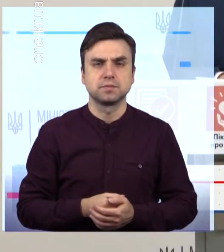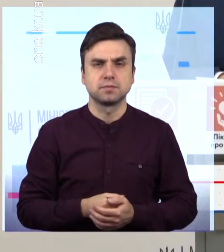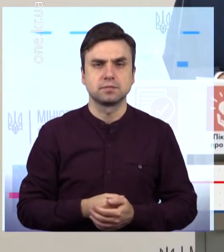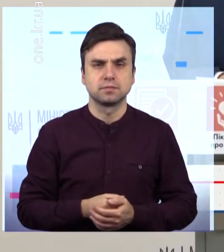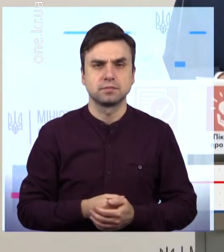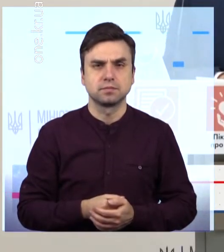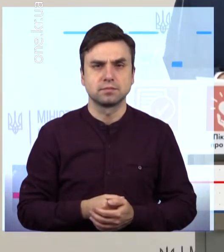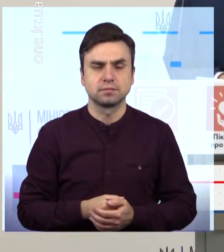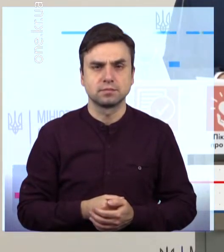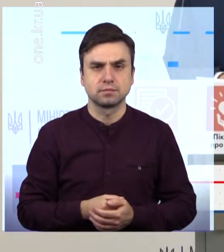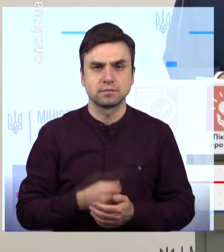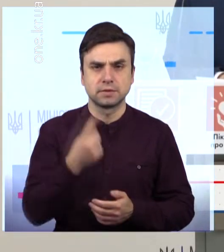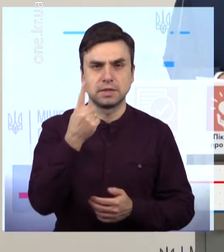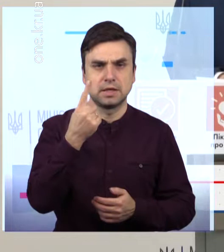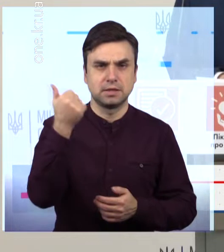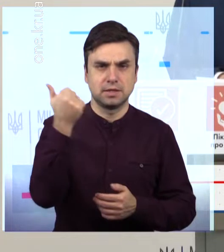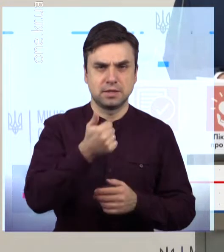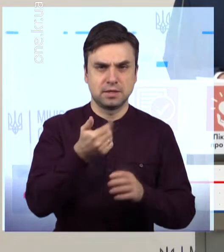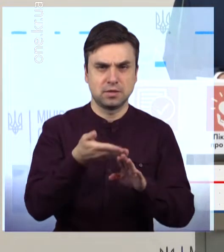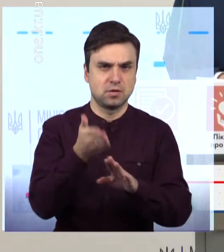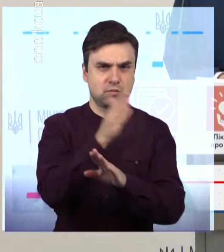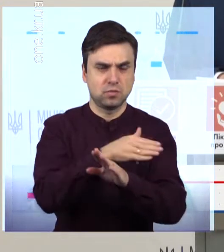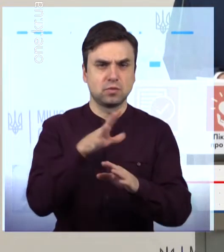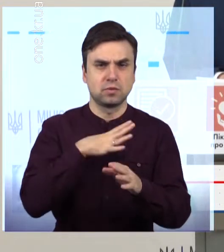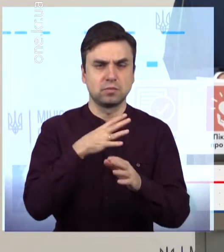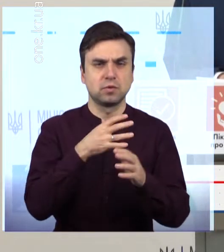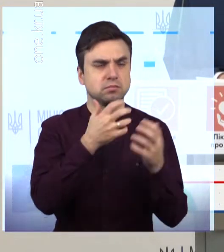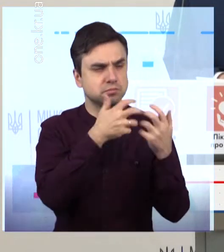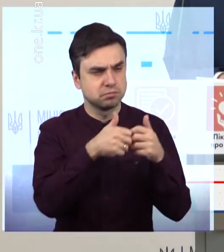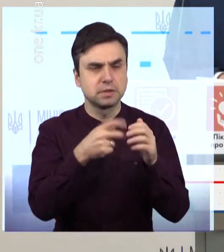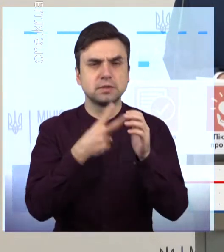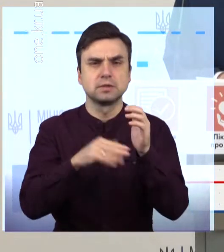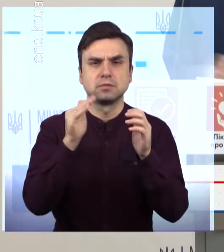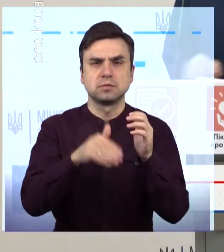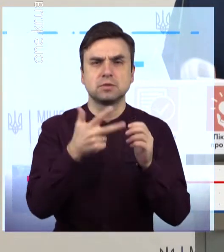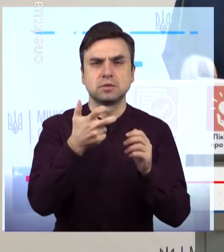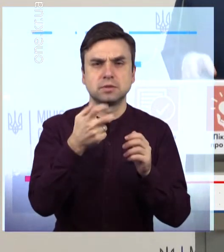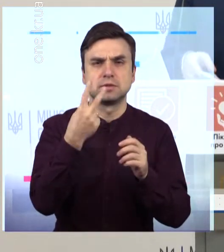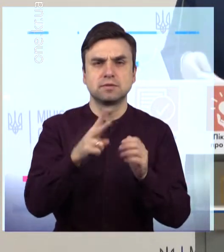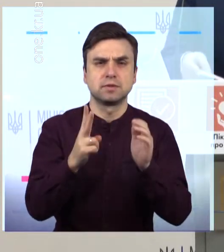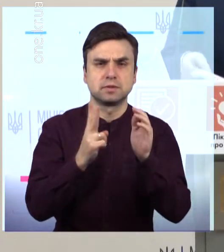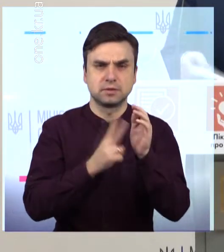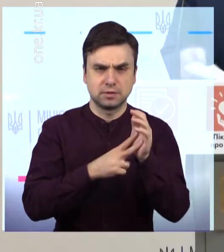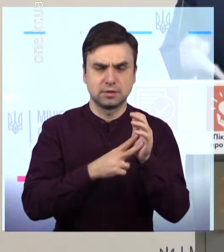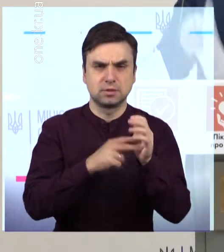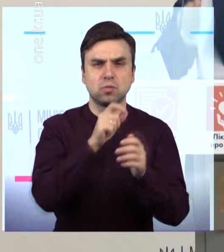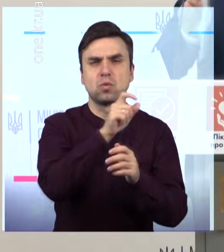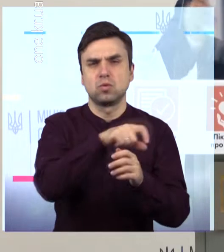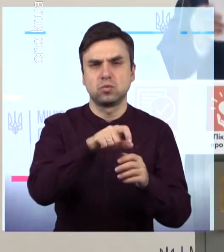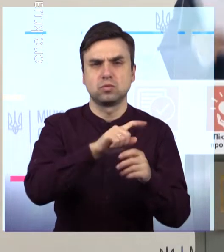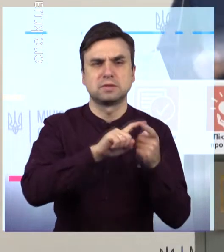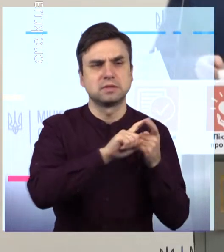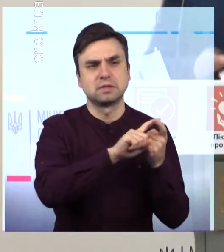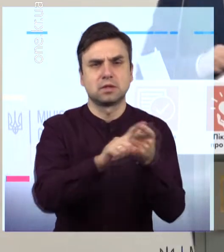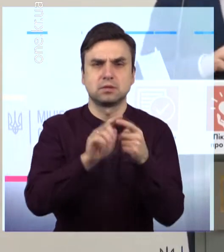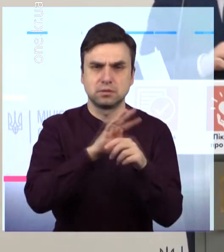було виявлено 70 тисяч 327 випадків захворюваності на коронавірусну хворобу На відміну від